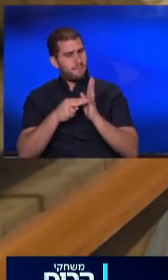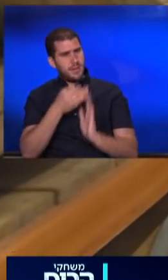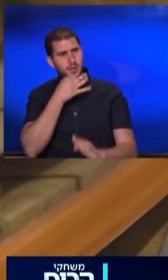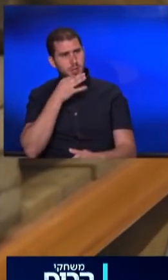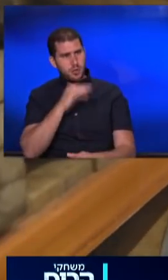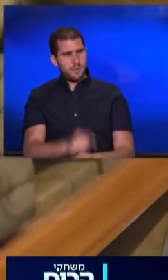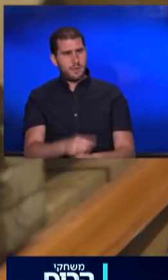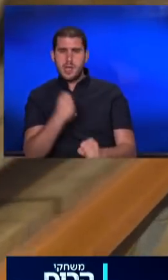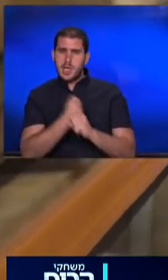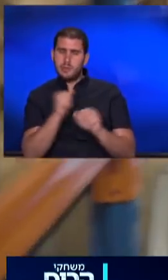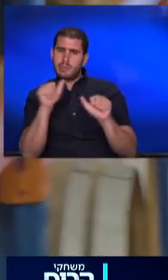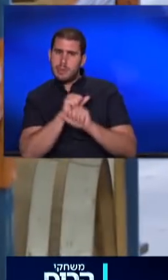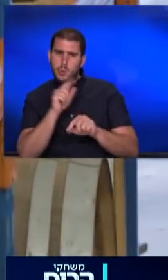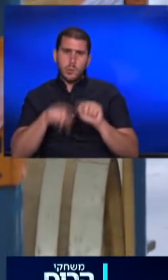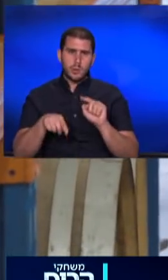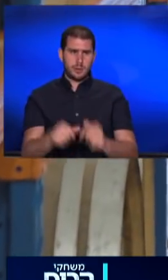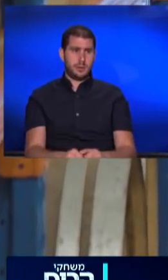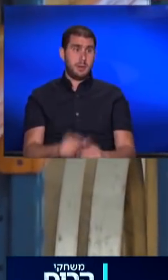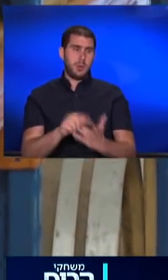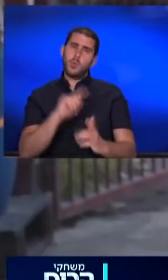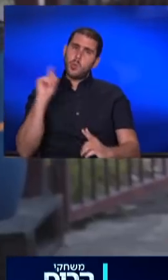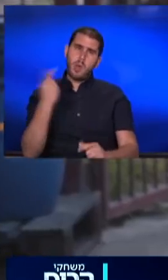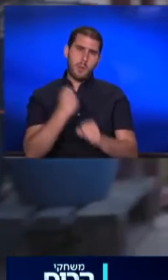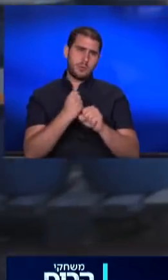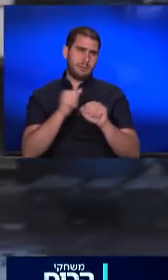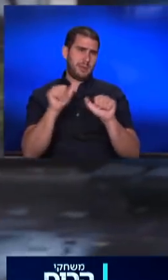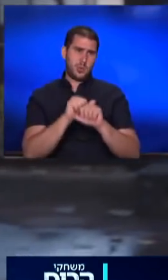ולעשות טעויות, כי כולם עושים טעויות.